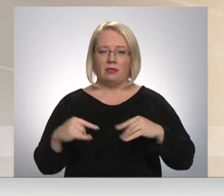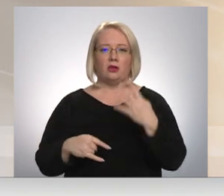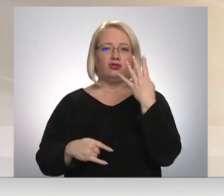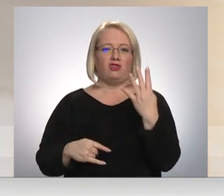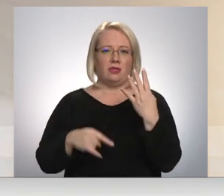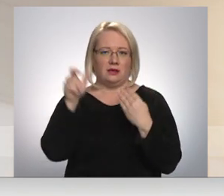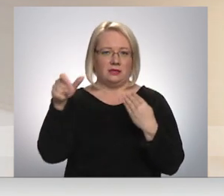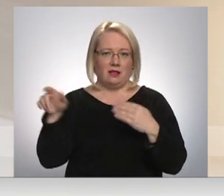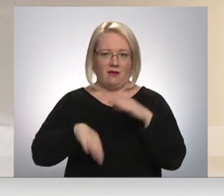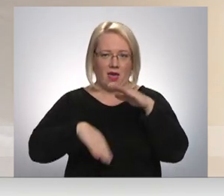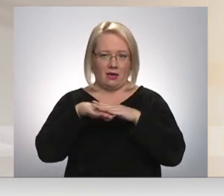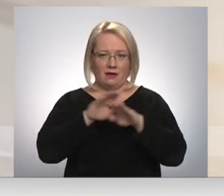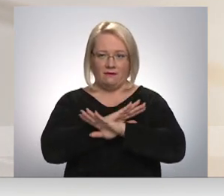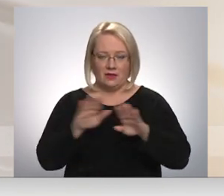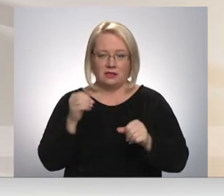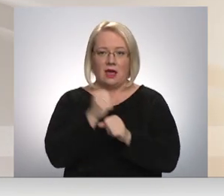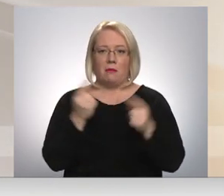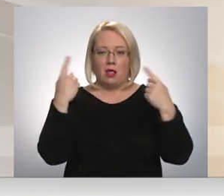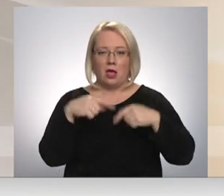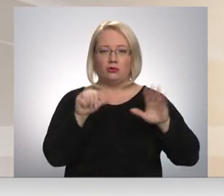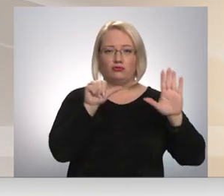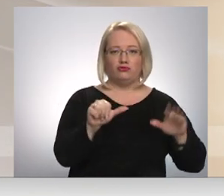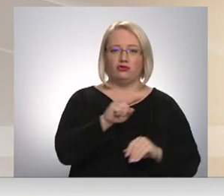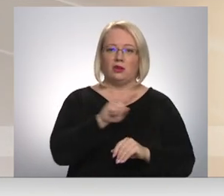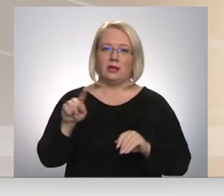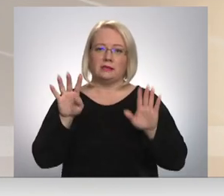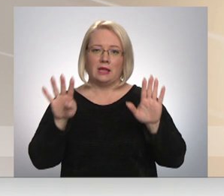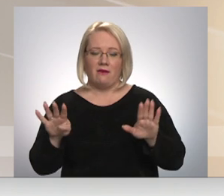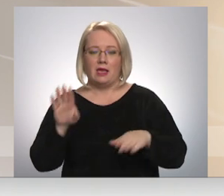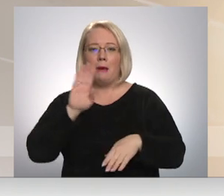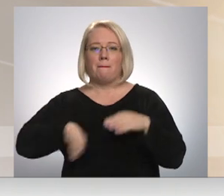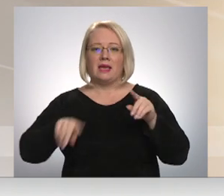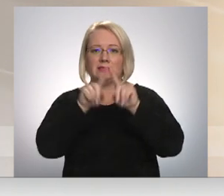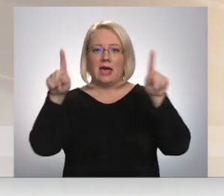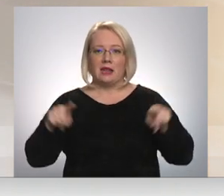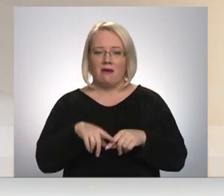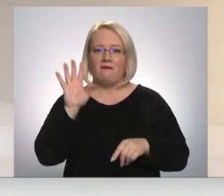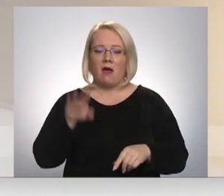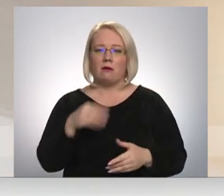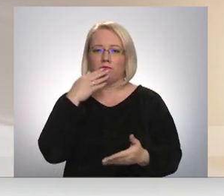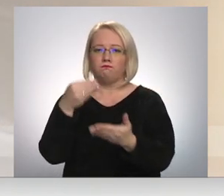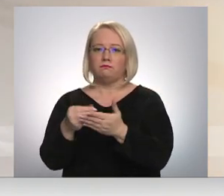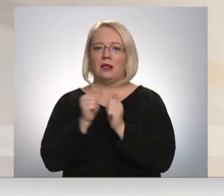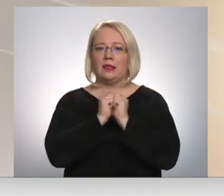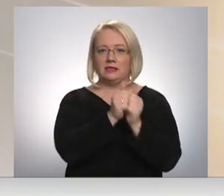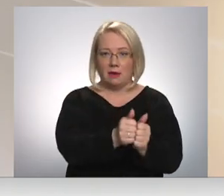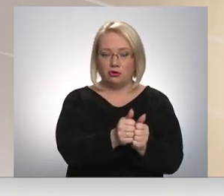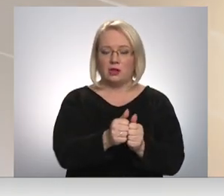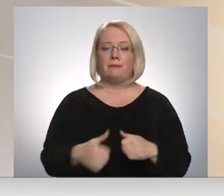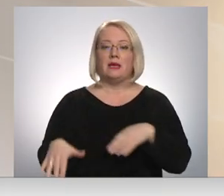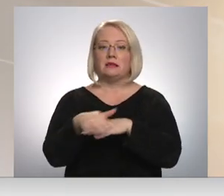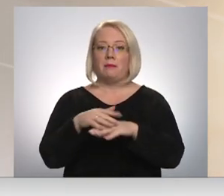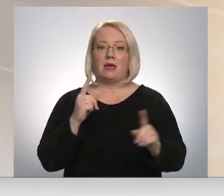personas, darba laiks no sešiem līdz deviņiem. Bez certifikāta tikai ēdienu iegāda līdzņemšanai. Sabiedriskā transporta